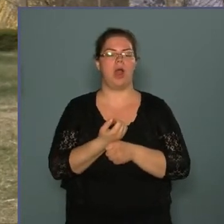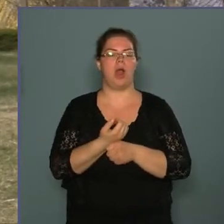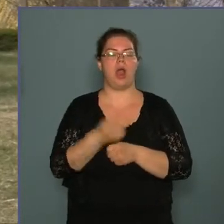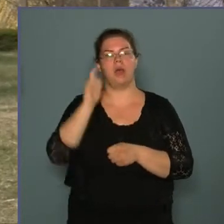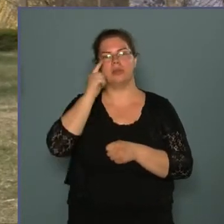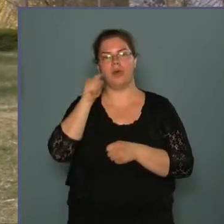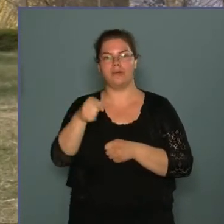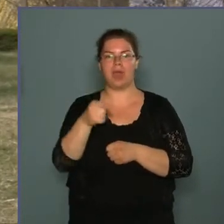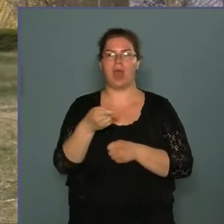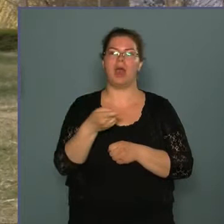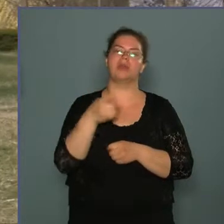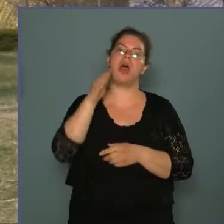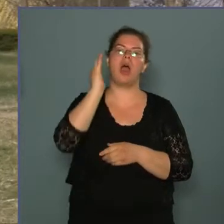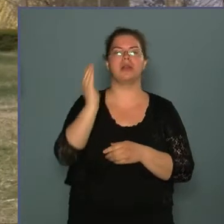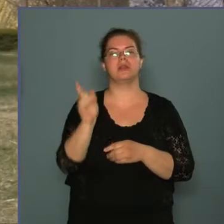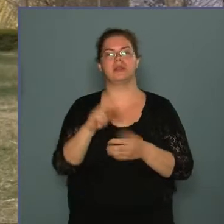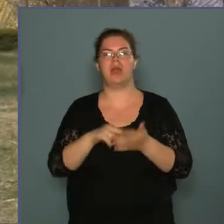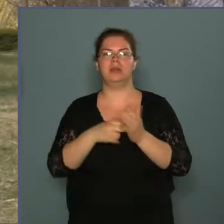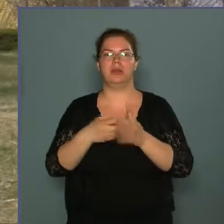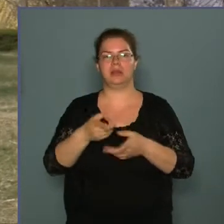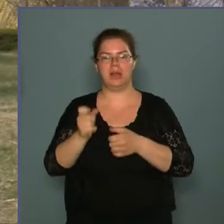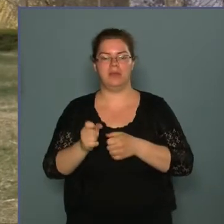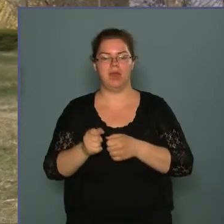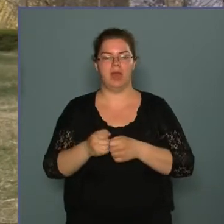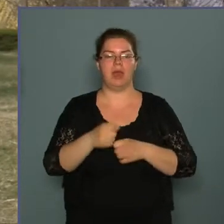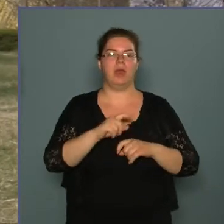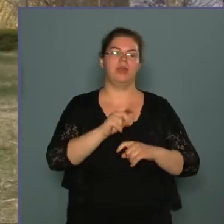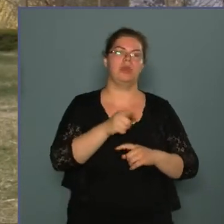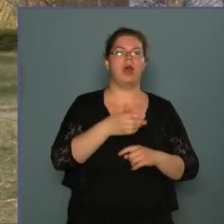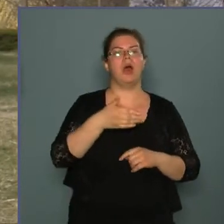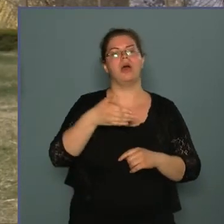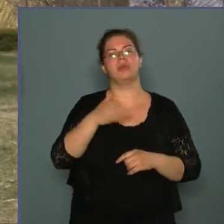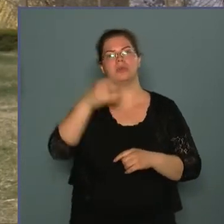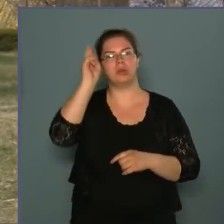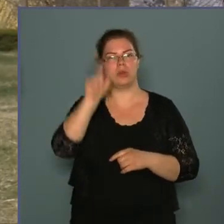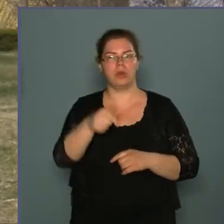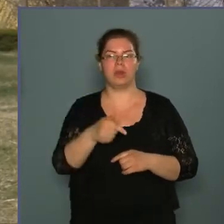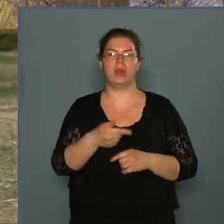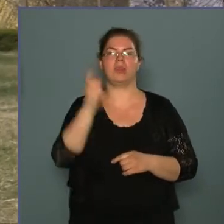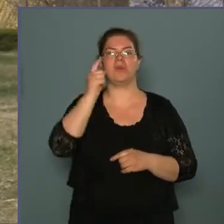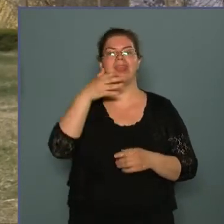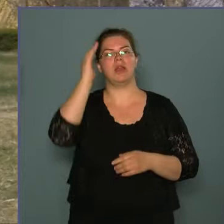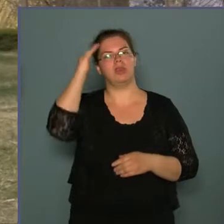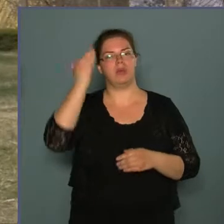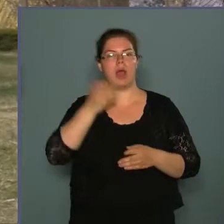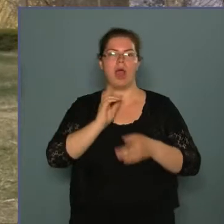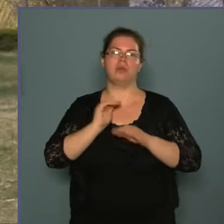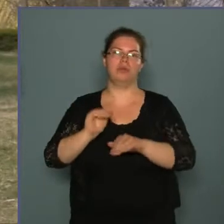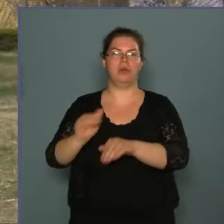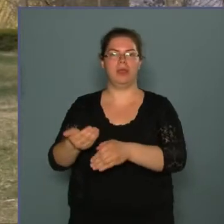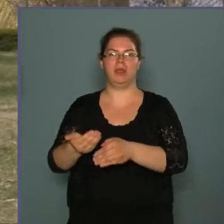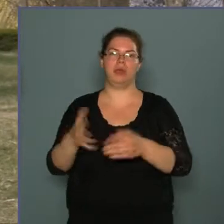szétlövése, a nemzetőröké pedig a menekülő szovjet katonák üldözése, megsemmisítése,